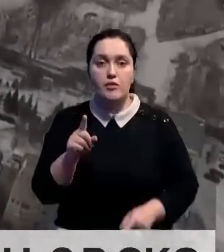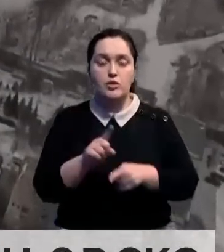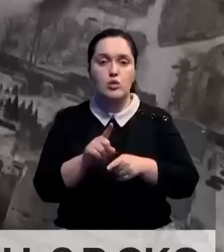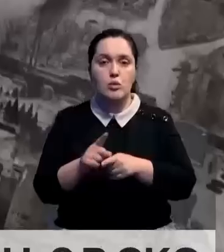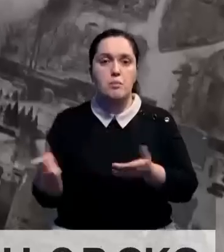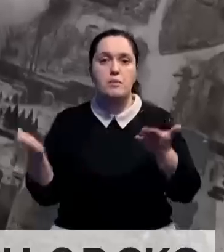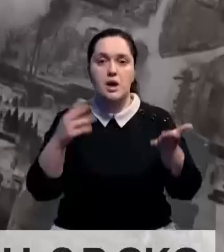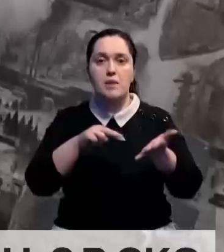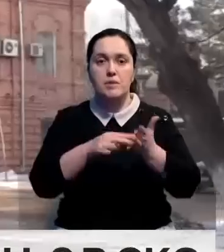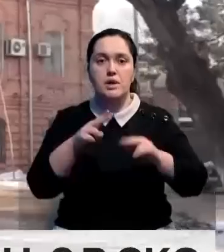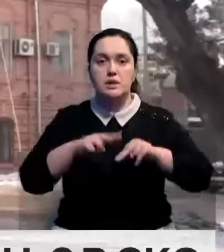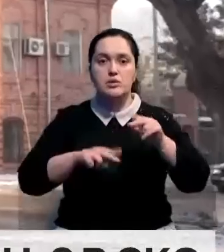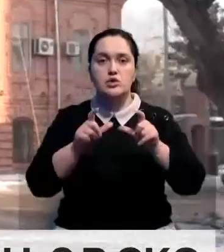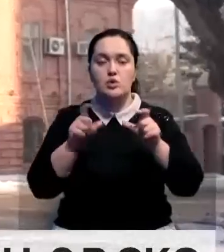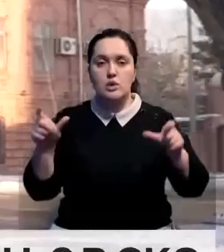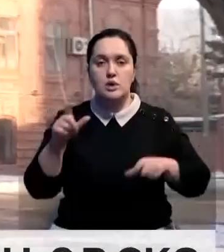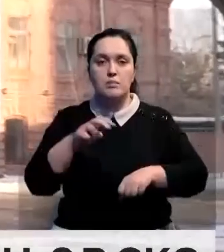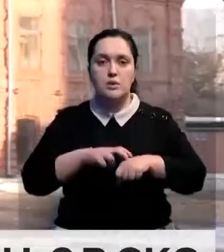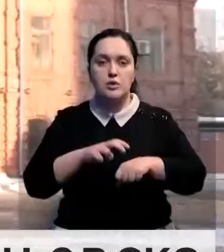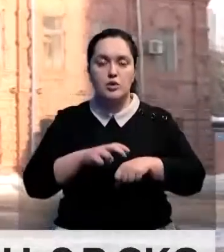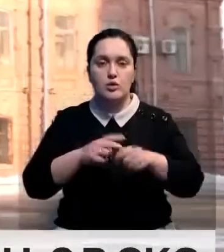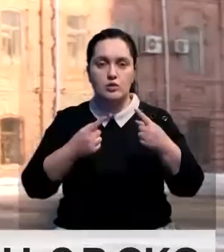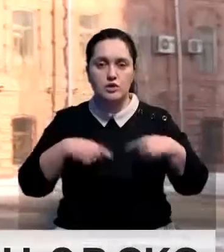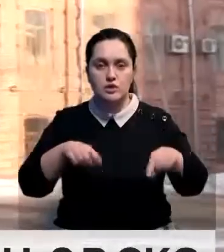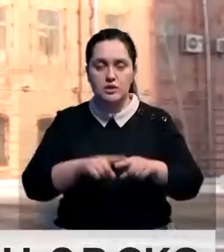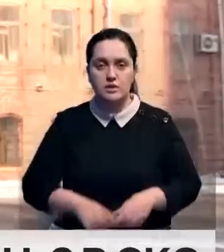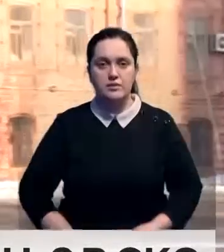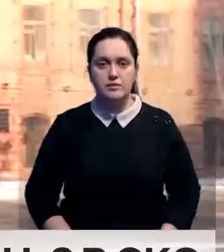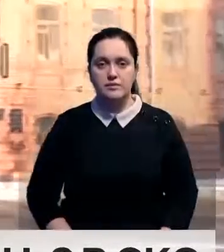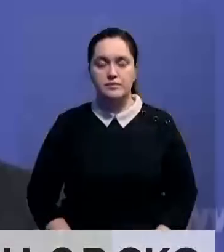предоставил планы по строительству школ и медучреждений.